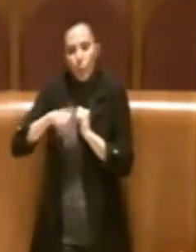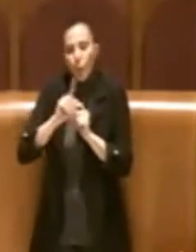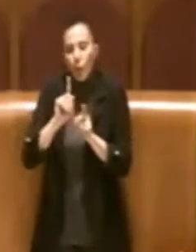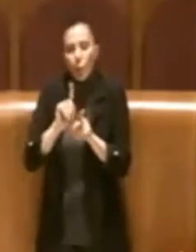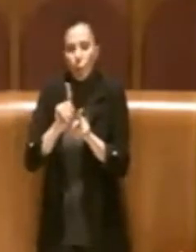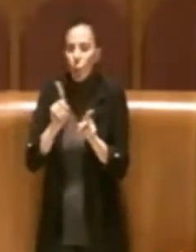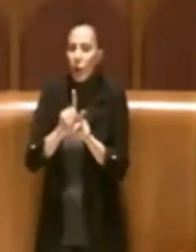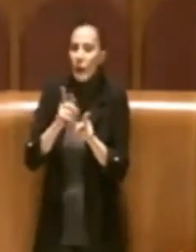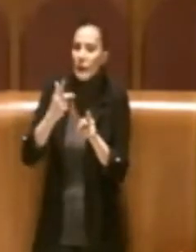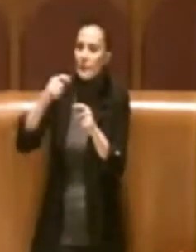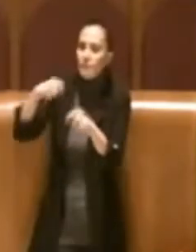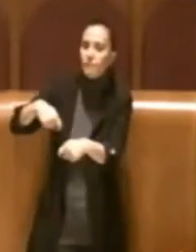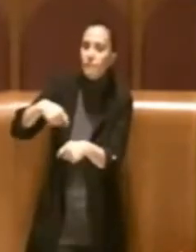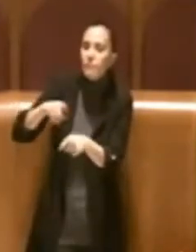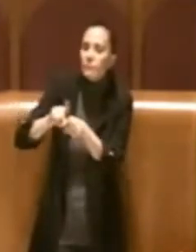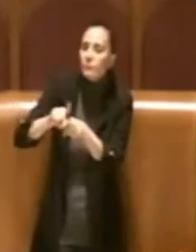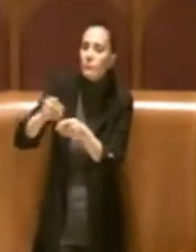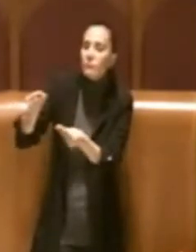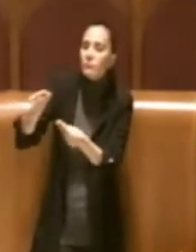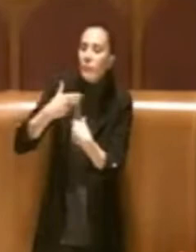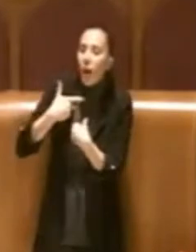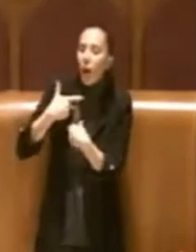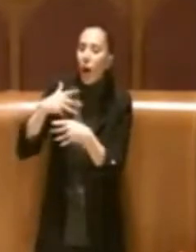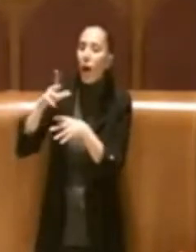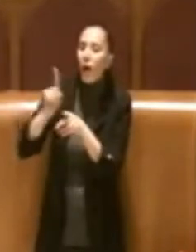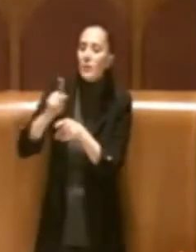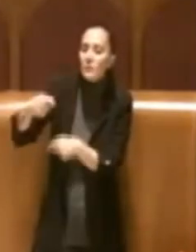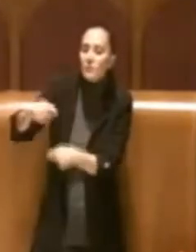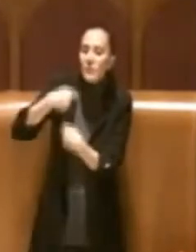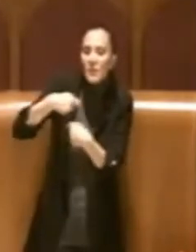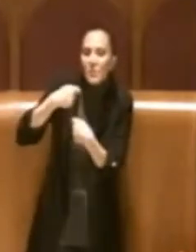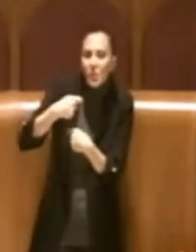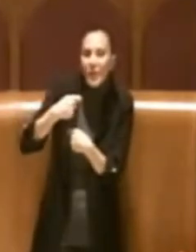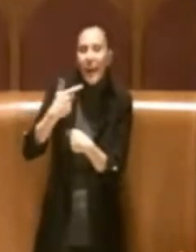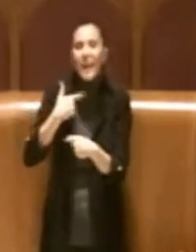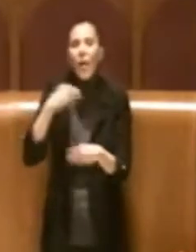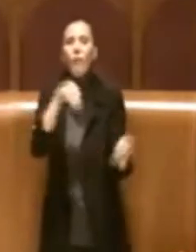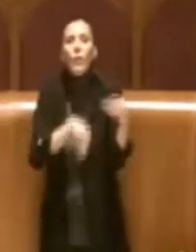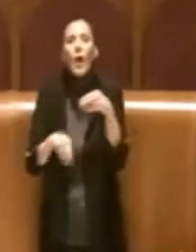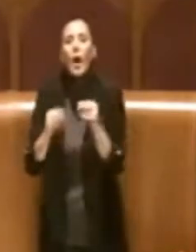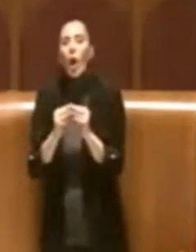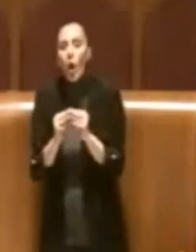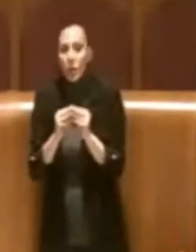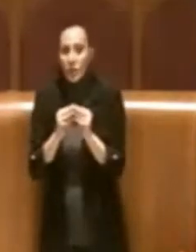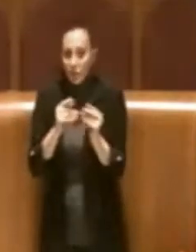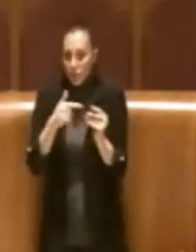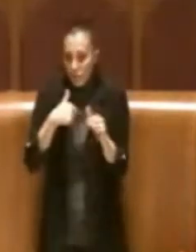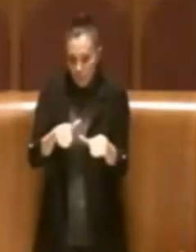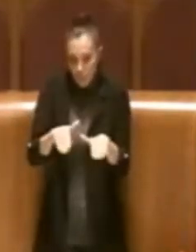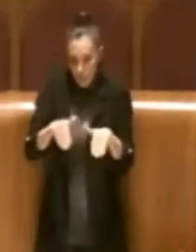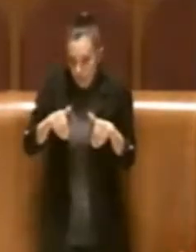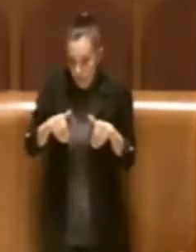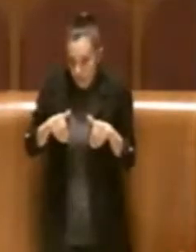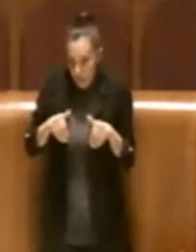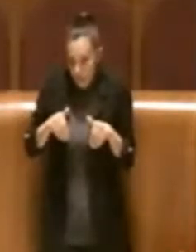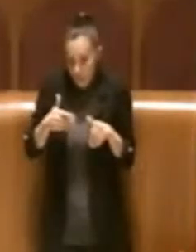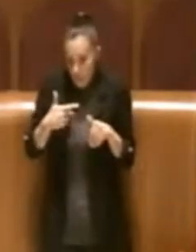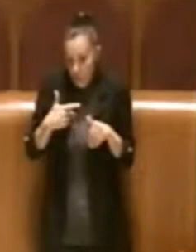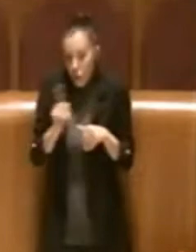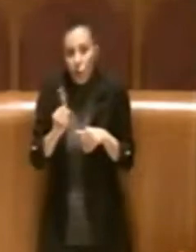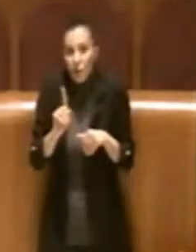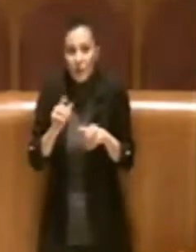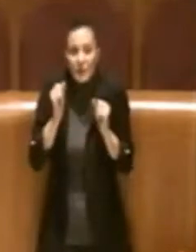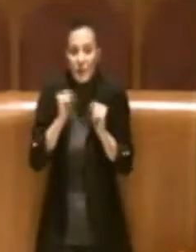'opposizione su cosa votare. Noi ci asterremo su questa delibera non perché non abbiamo il coraggio di votare contrario, non si può